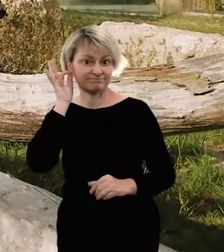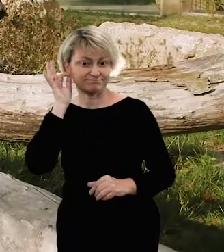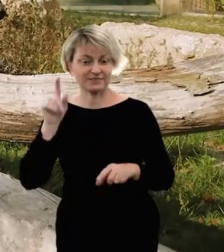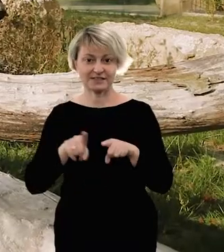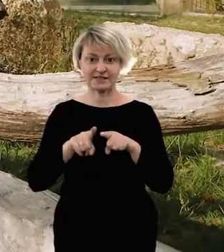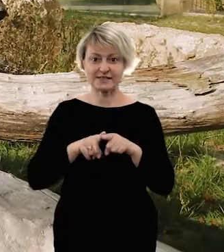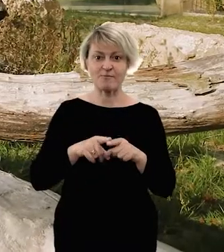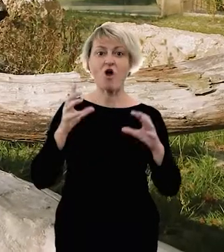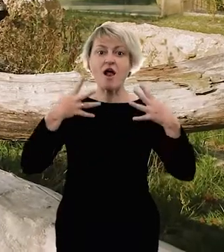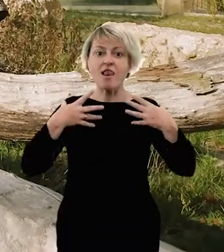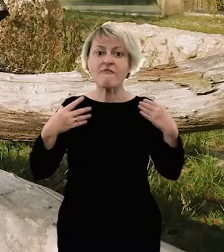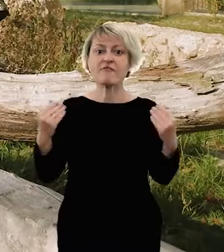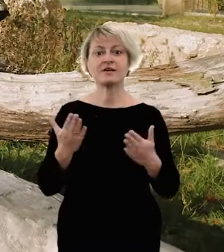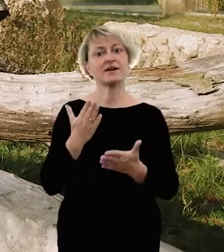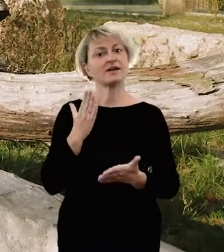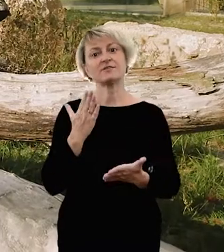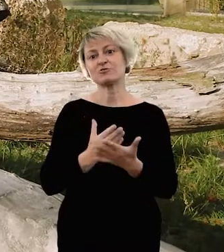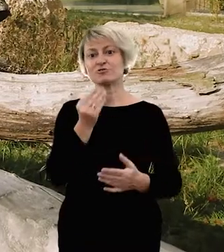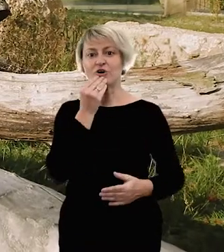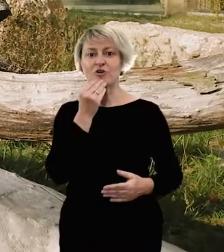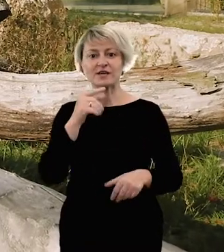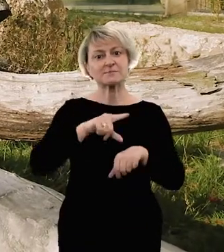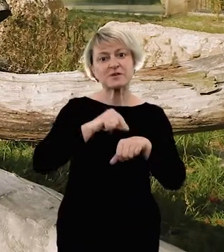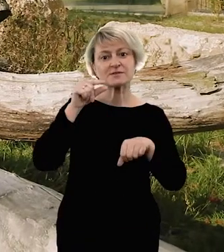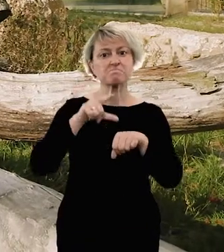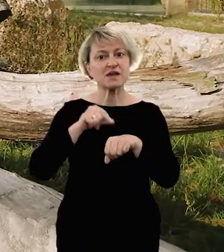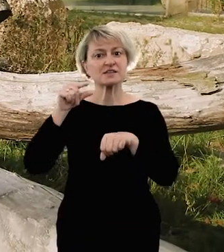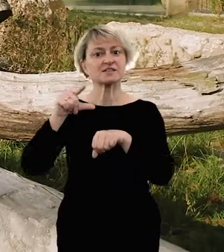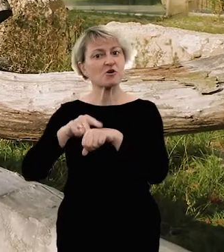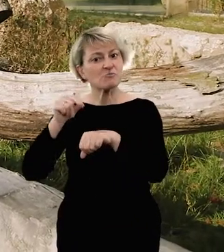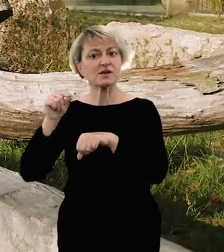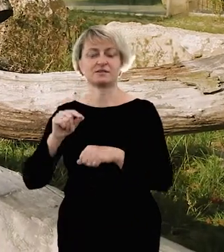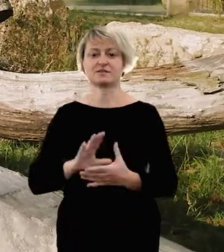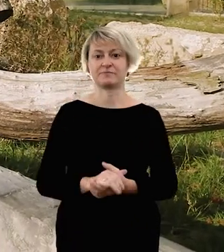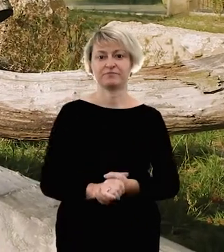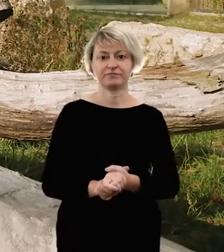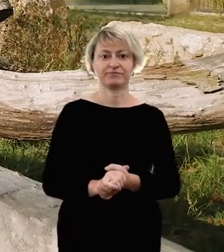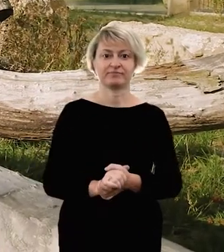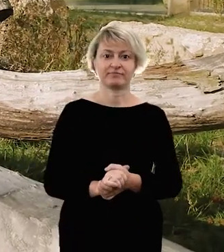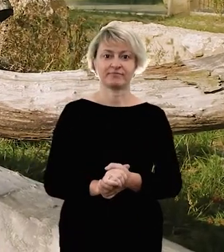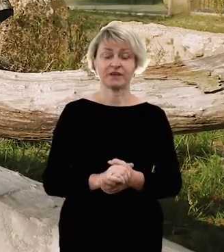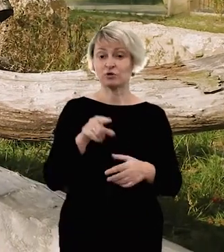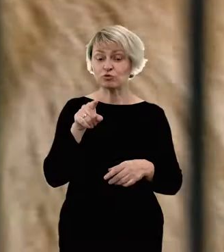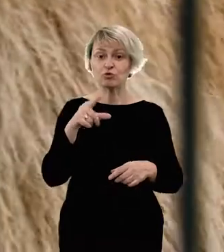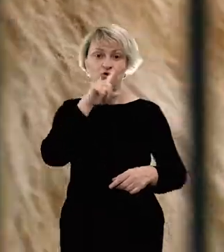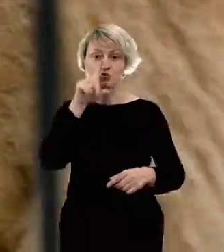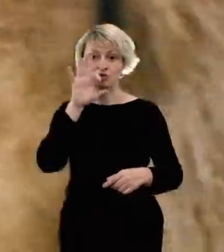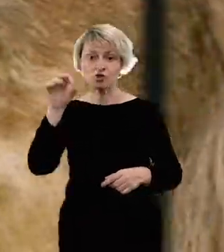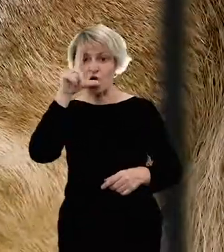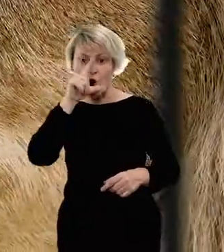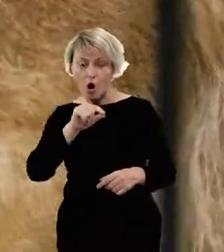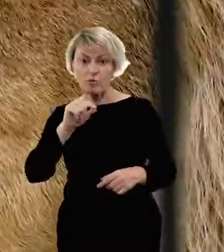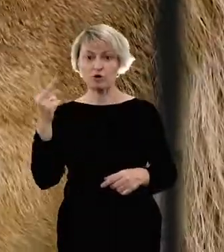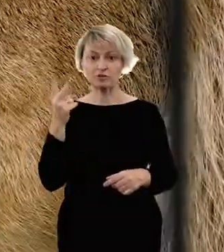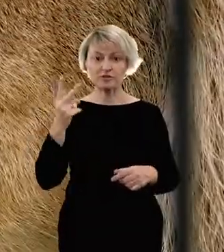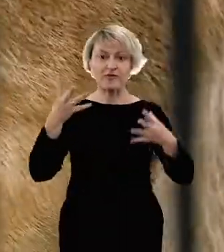wegetarian. Podstawę ich diety stanowi bowiem mięso, mięso i jeszcze raz mięso. Tu, w opolskim zoo, Atos